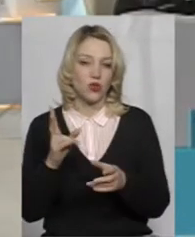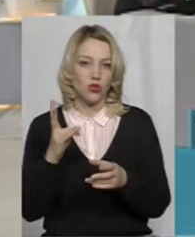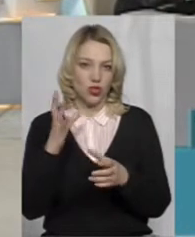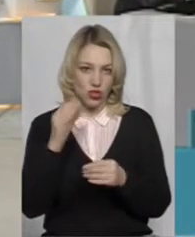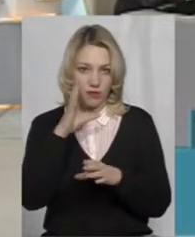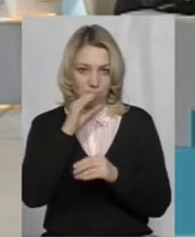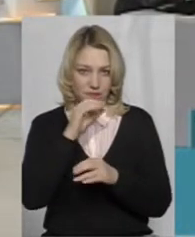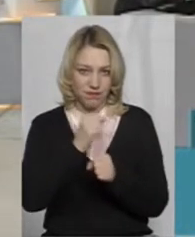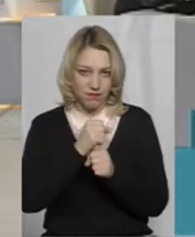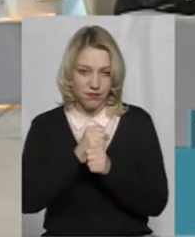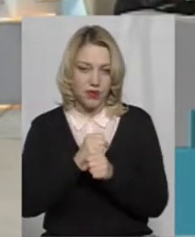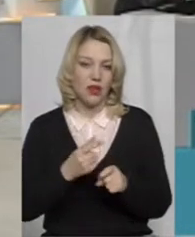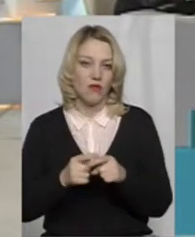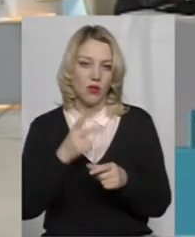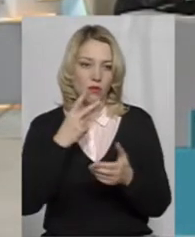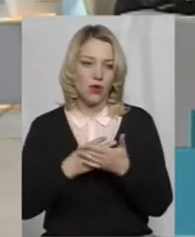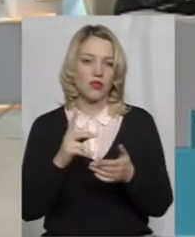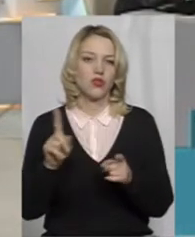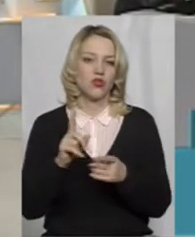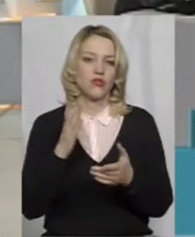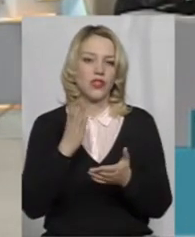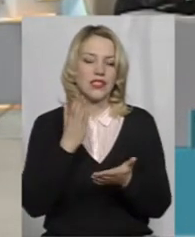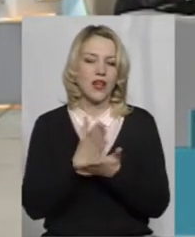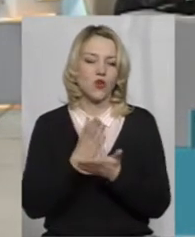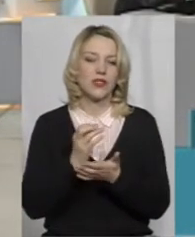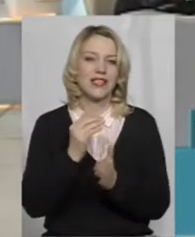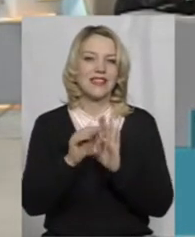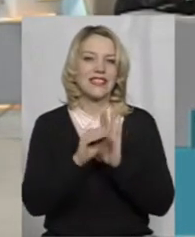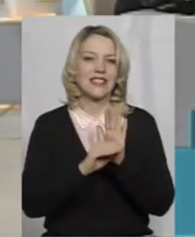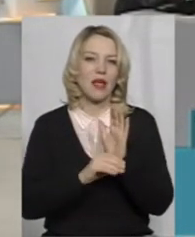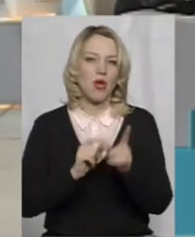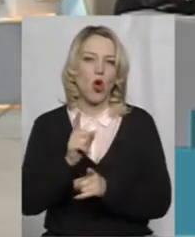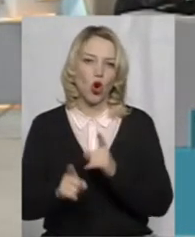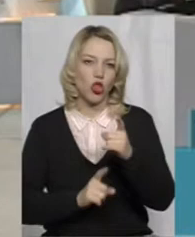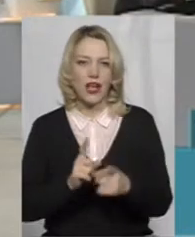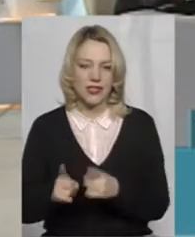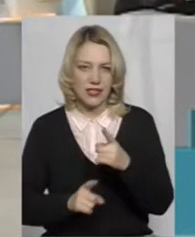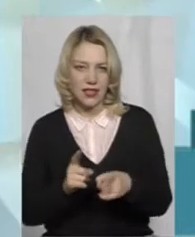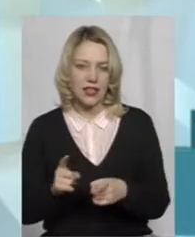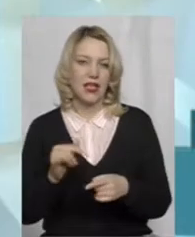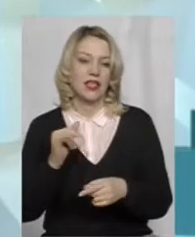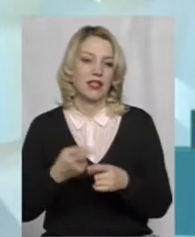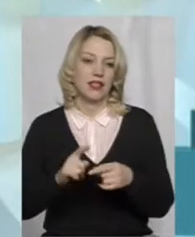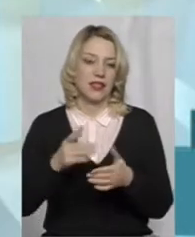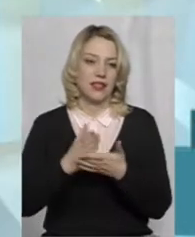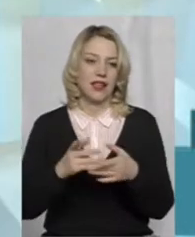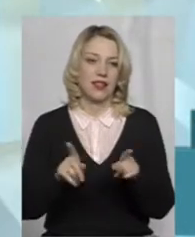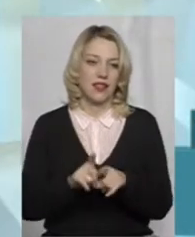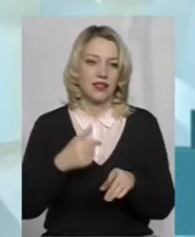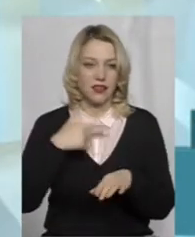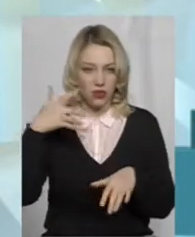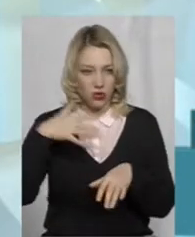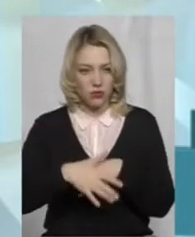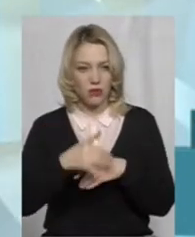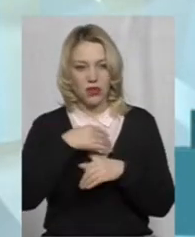вони, то показують те, що знаходиться в системі ротації. А є ще, я так розумію, але ми